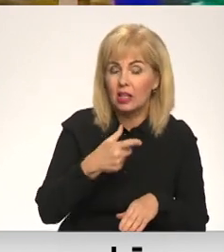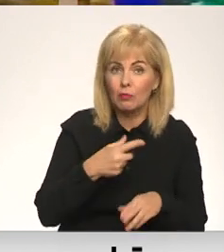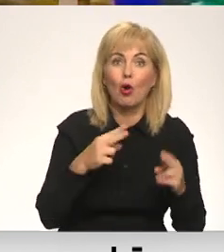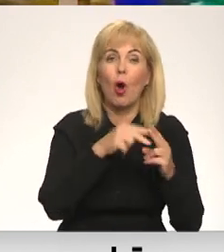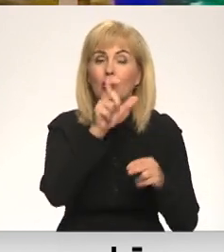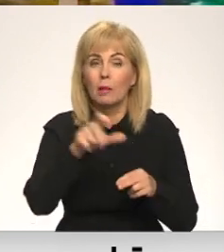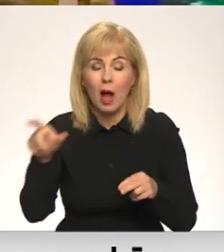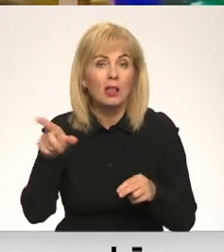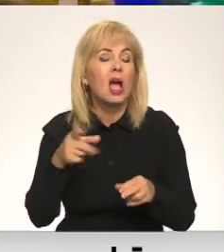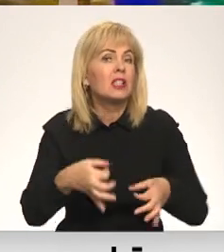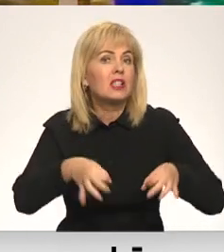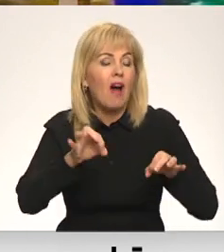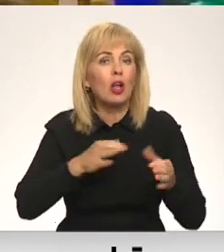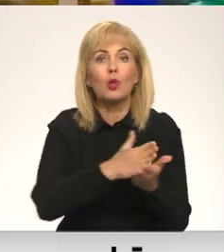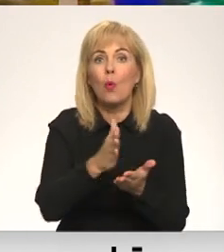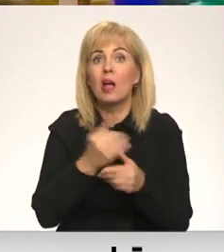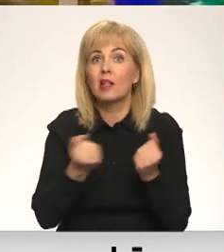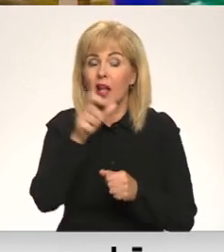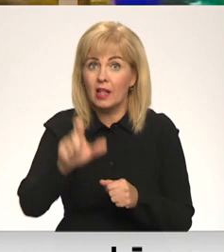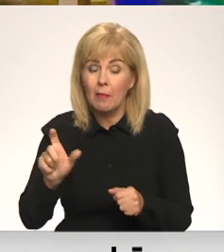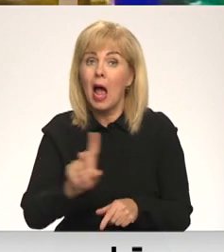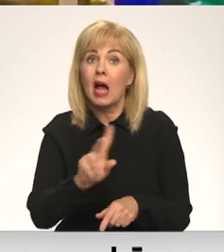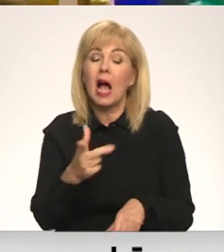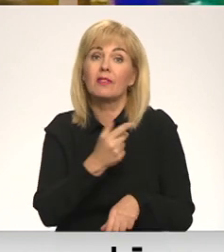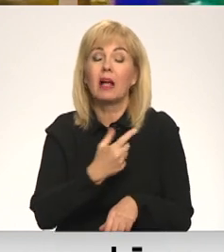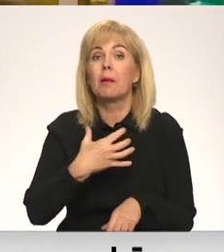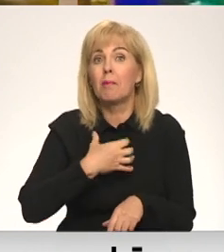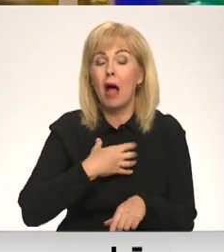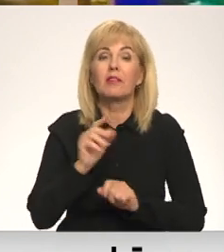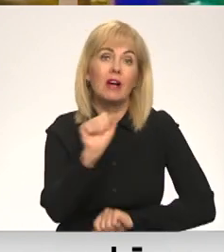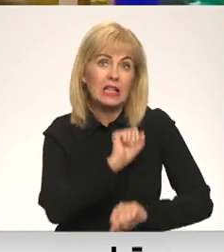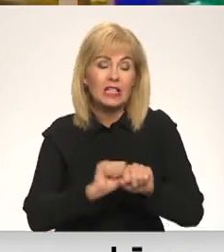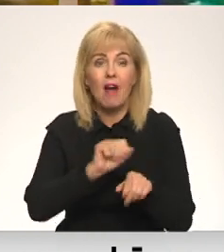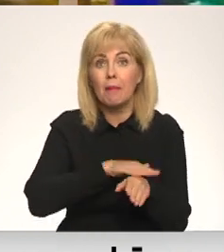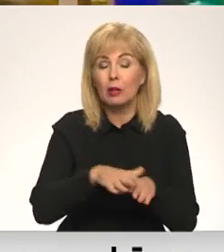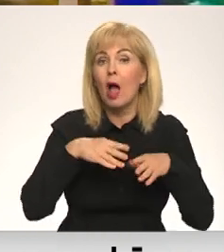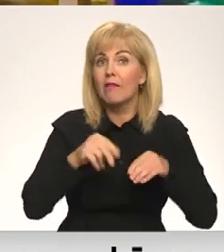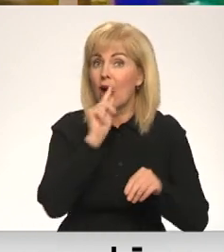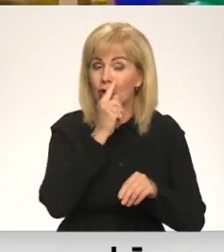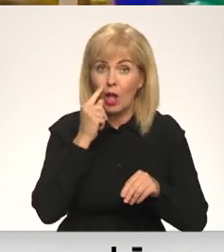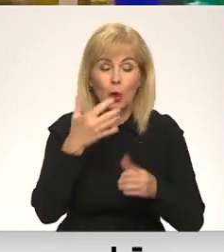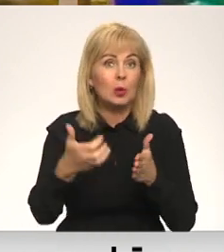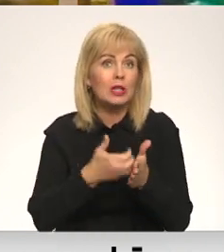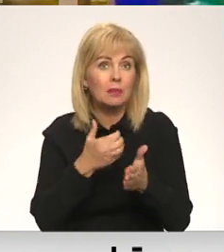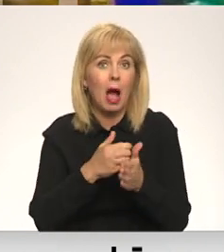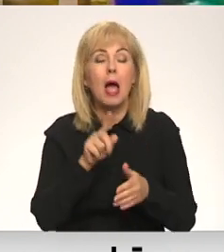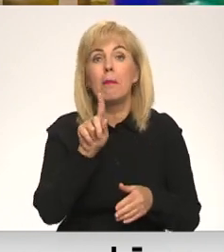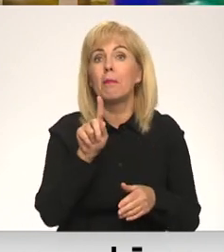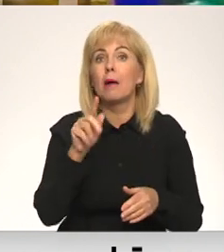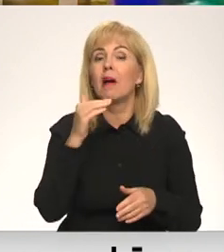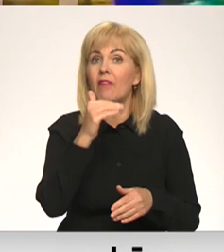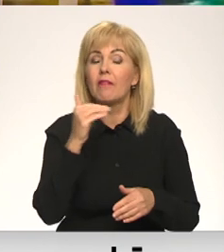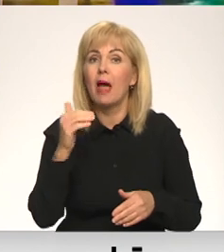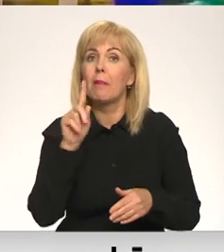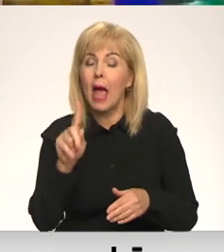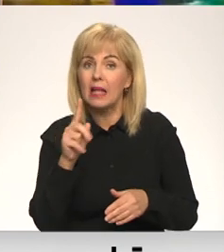nozaru darbinieki. Vakcinētie un pārslimojušie no karantīnas varēs izvairīties arī pilnībā, becot testus un valkājot FFP2 respiratorus